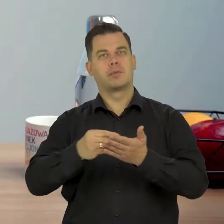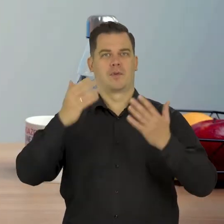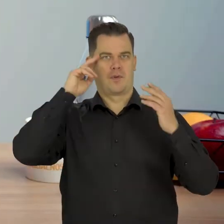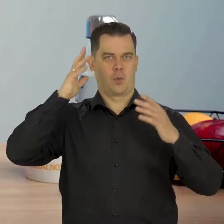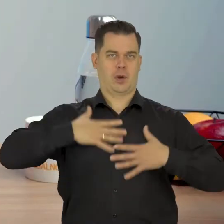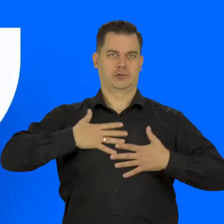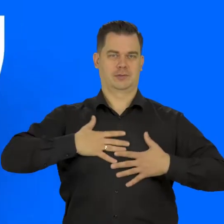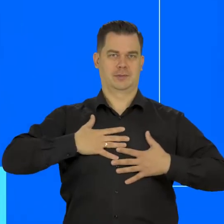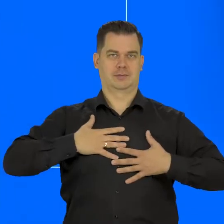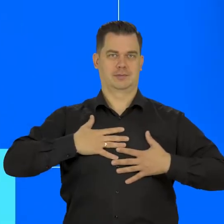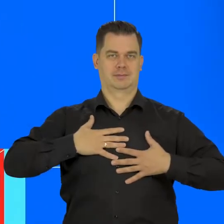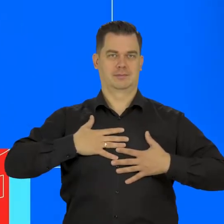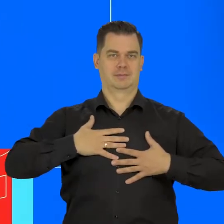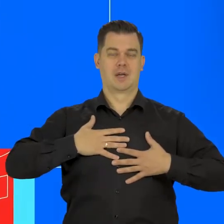łazience.